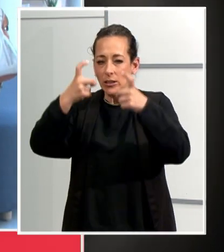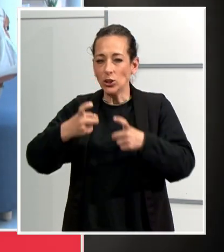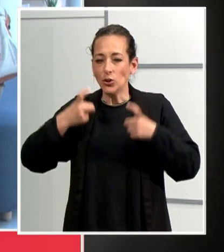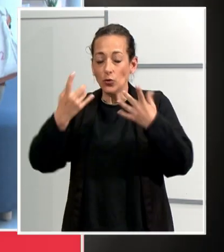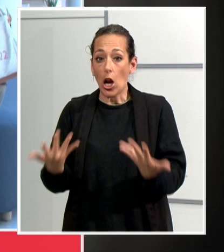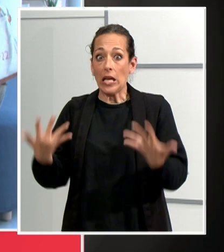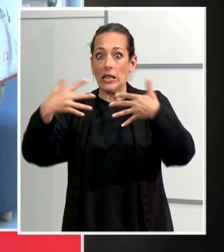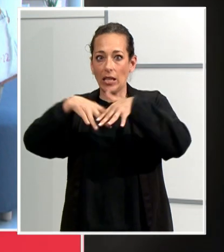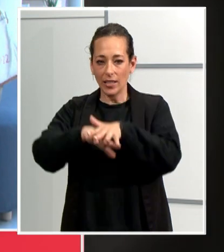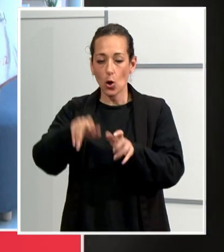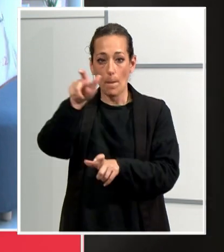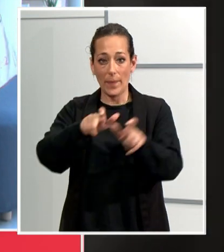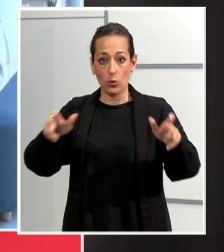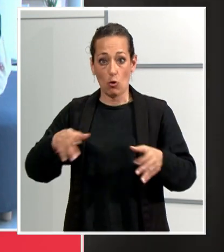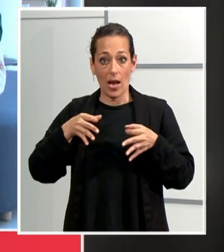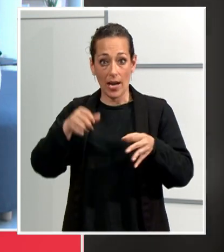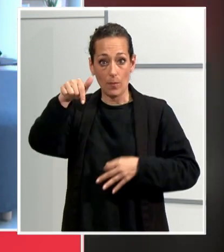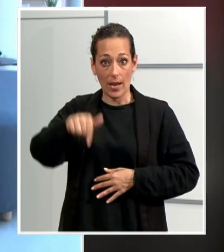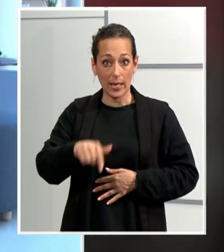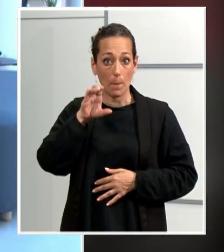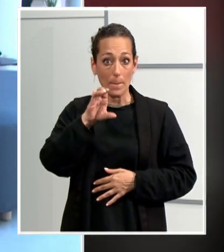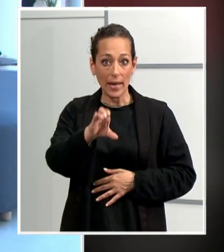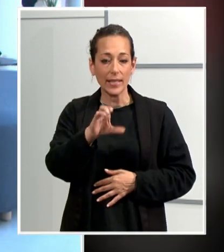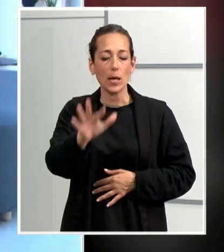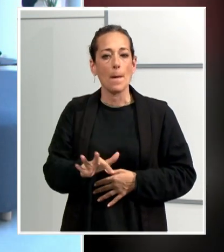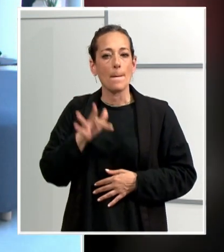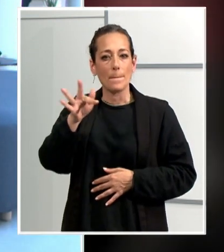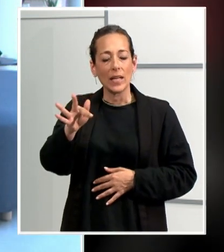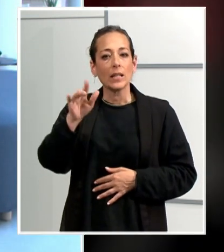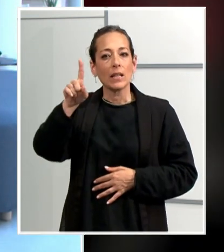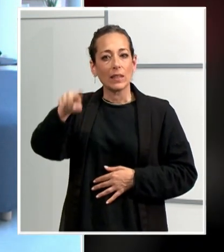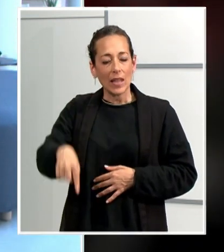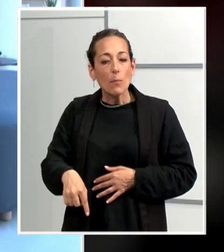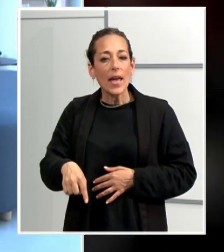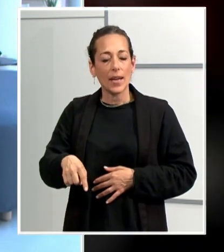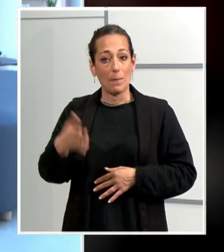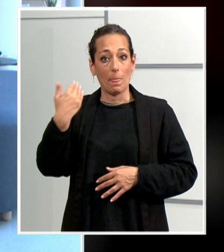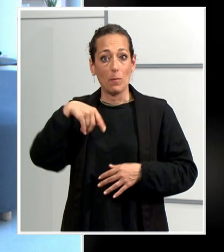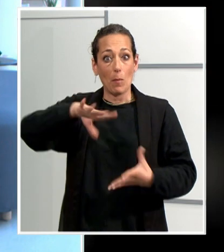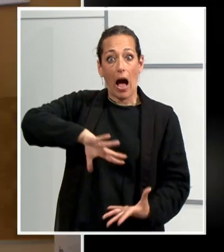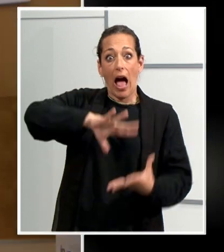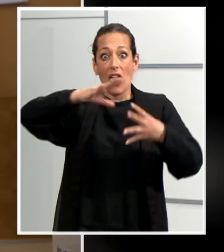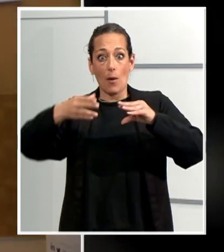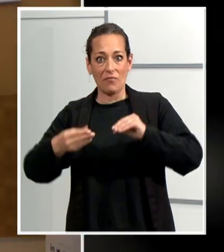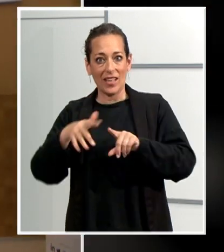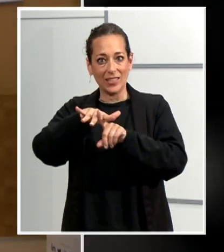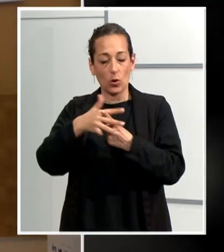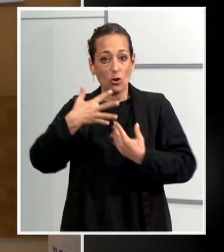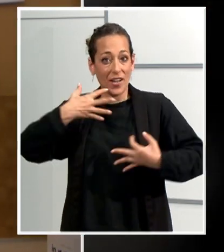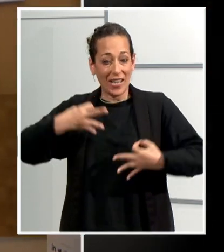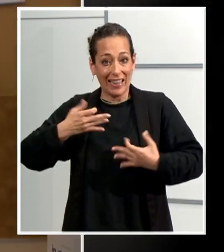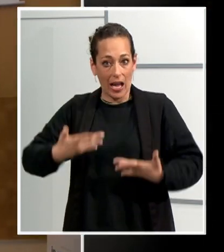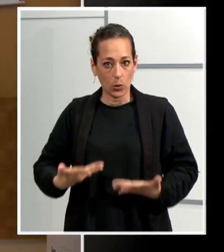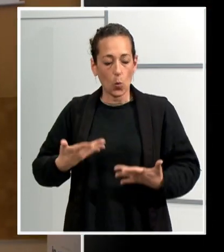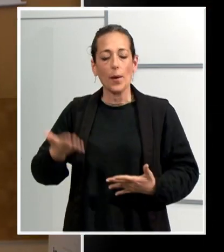persones que arriben al nostre país com a l'hora també d'adaptar la societat catalana a aquesta nova realitat. Davant la necessitat de